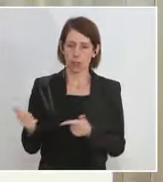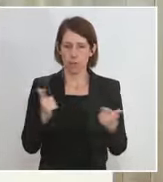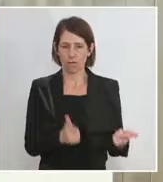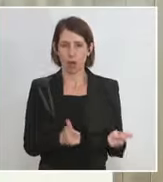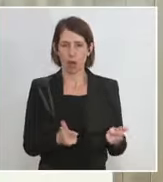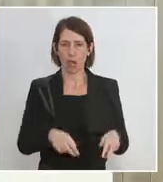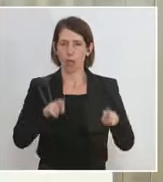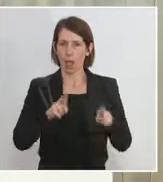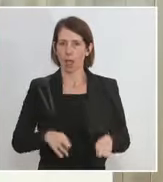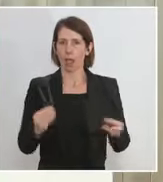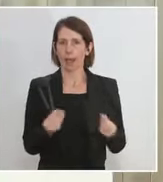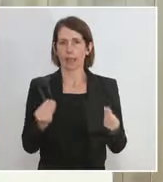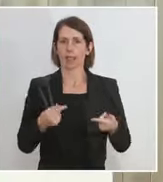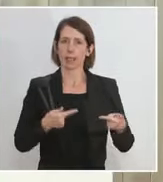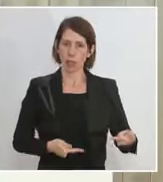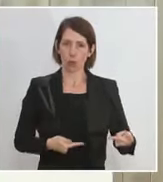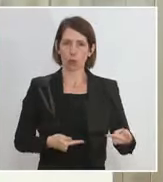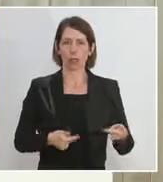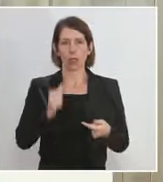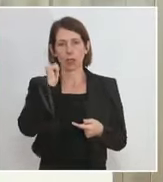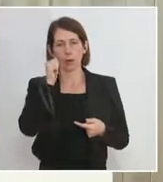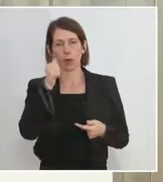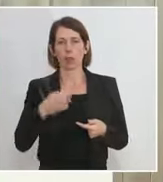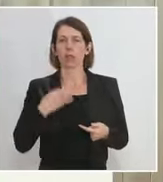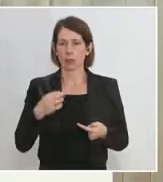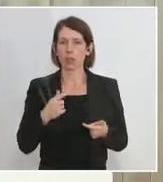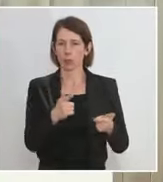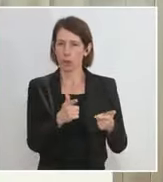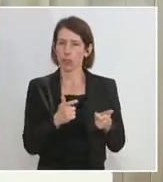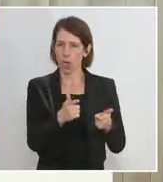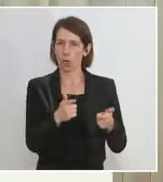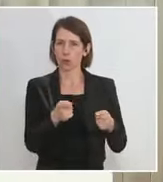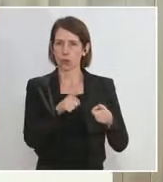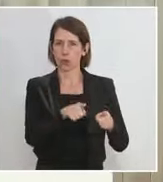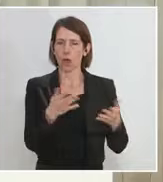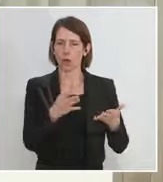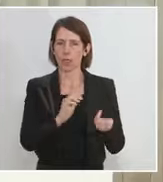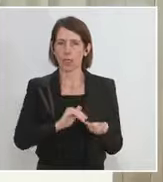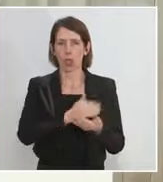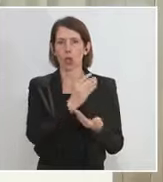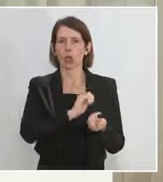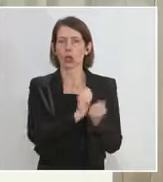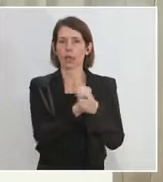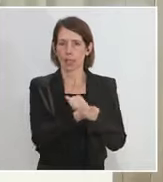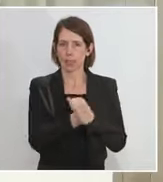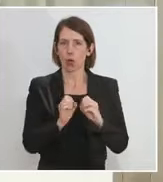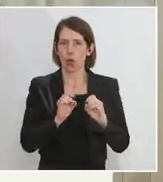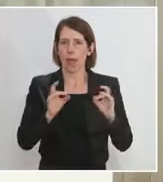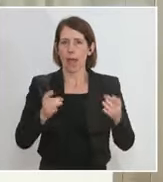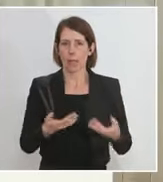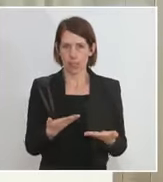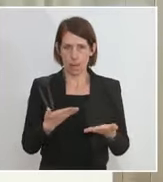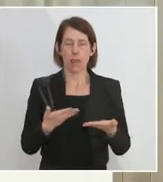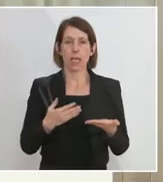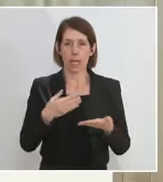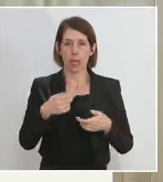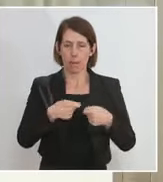Grundlagen dafür. Wir haben ja morgen im Gesundheitsausschuss auch die Novellierung des Epidemiegesetzes und des Covid